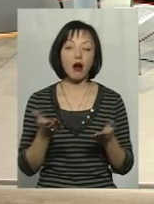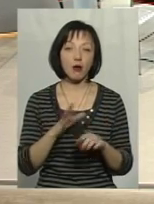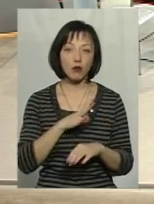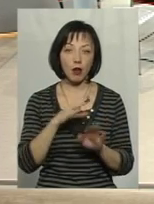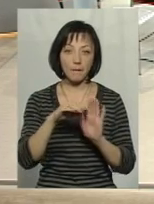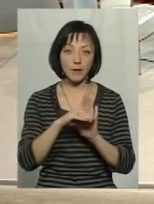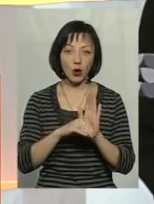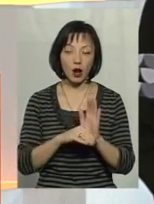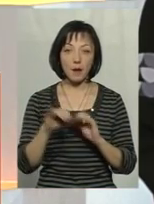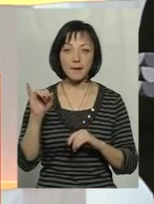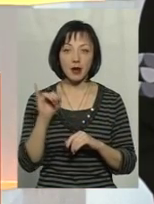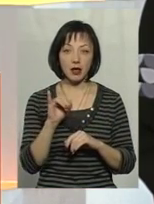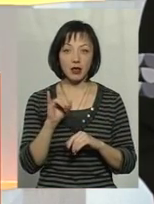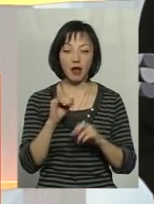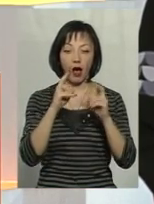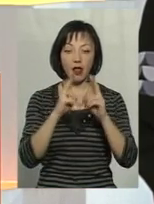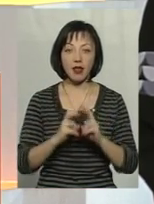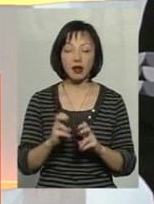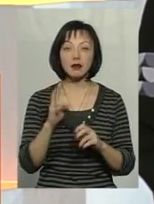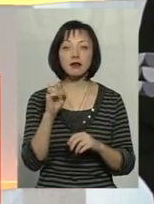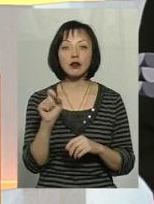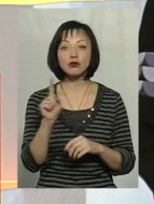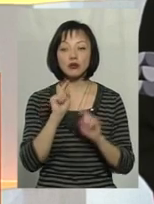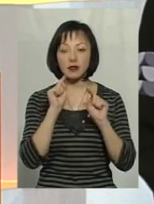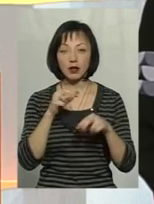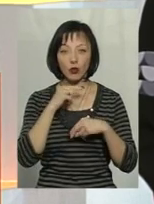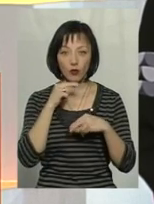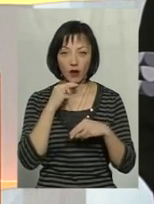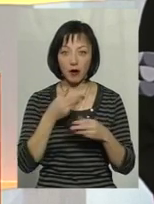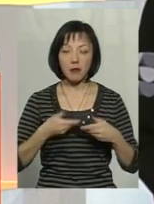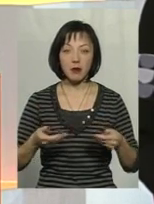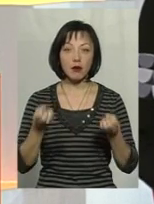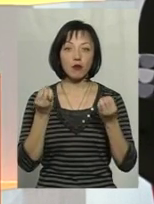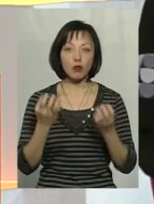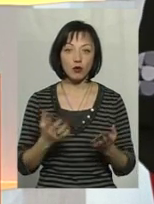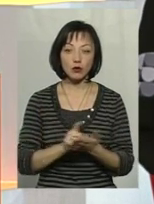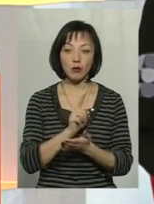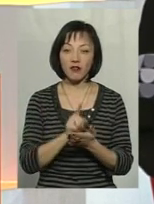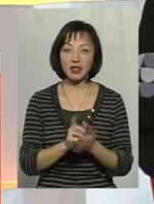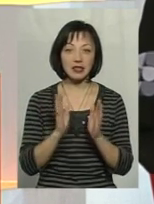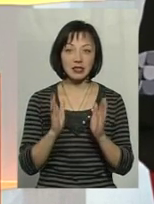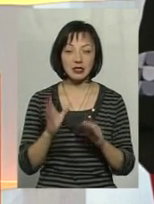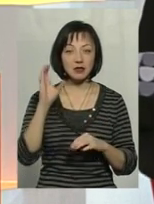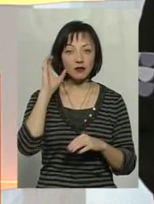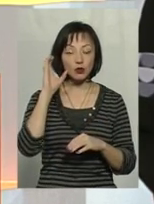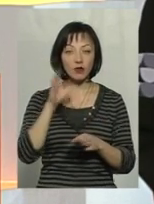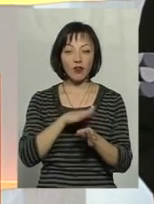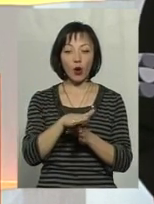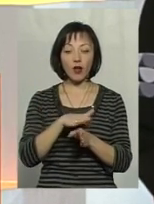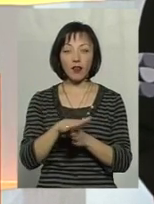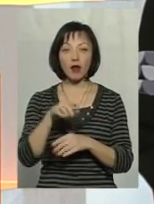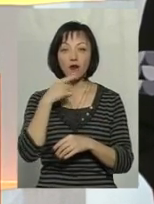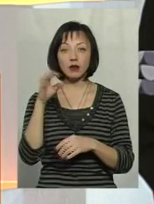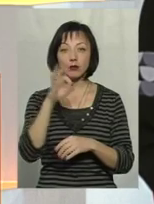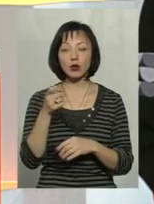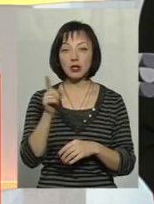програма і аналіз, на що ми сьогодні звертали увагу. Ми просто повинні не тільки заслуховувати виконання і говорити